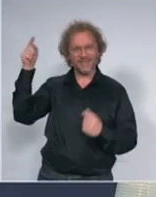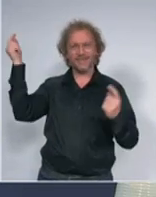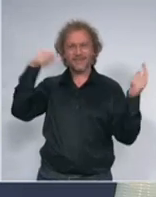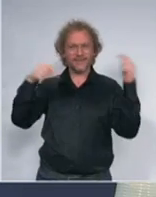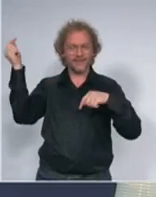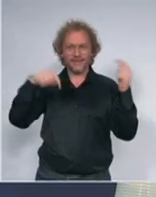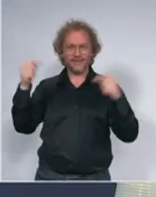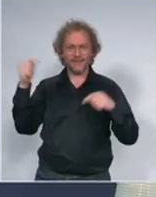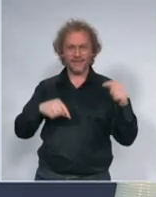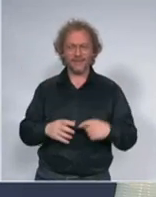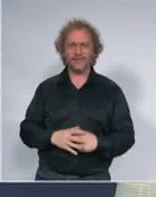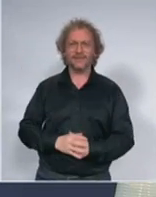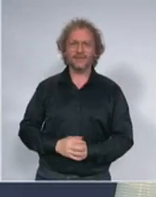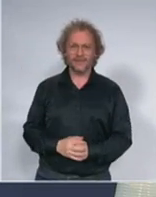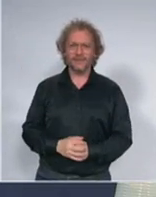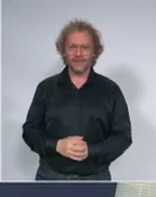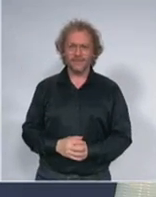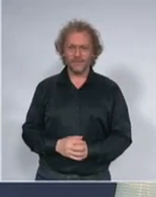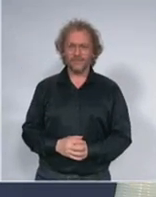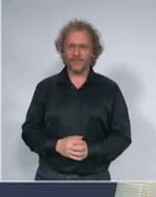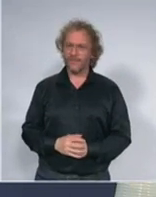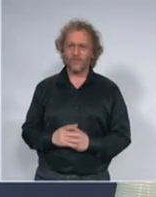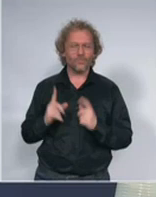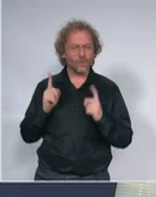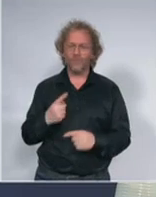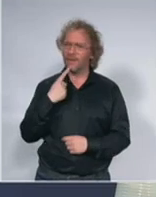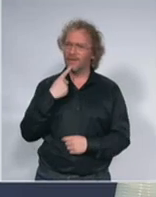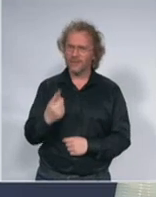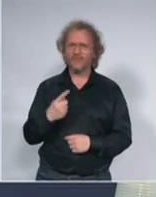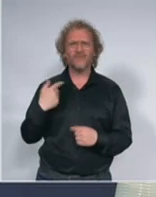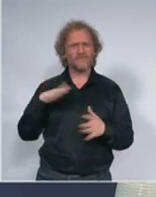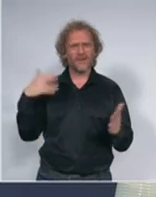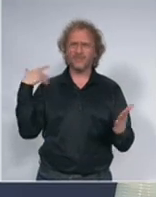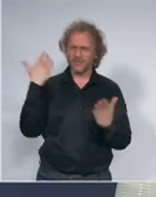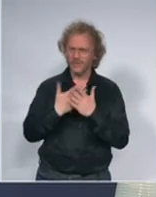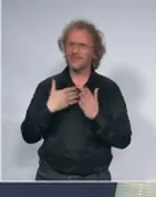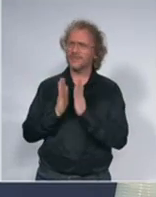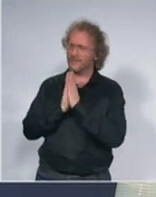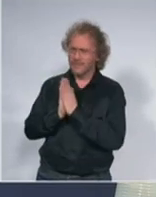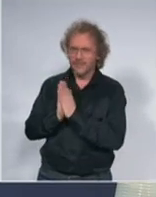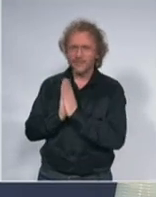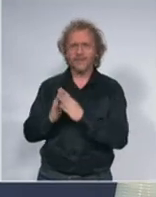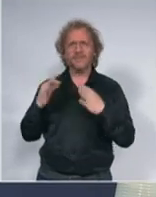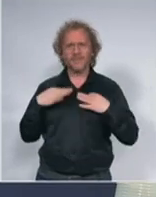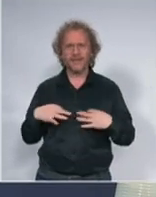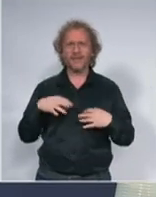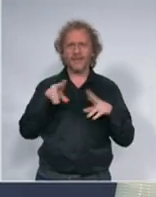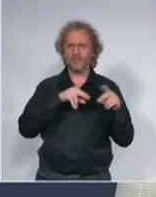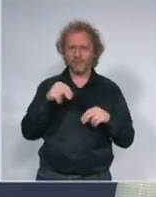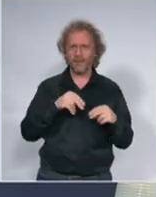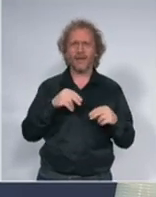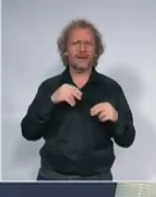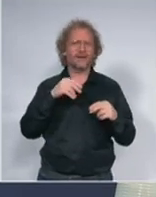moram da kažem da nažalost i pored svih apela i od predsednika Republike i od vlade Republike